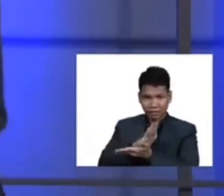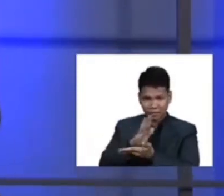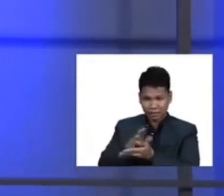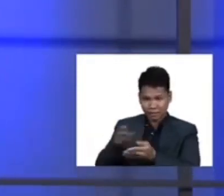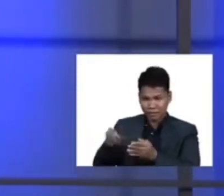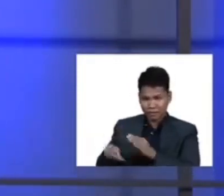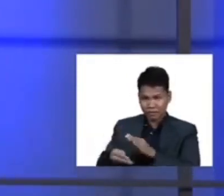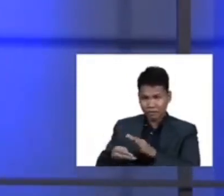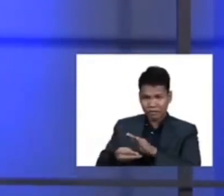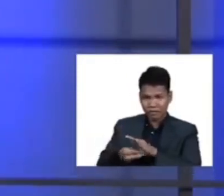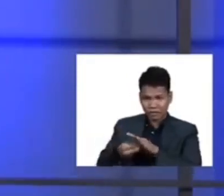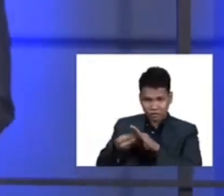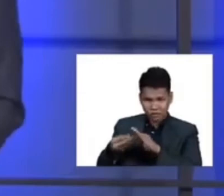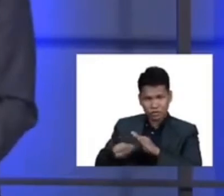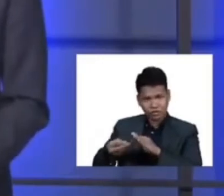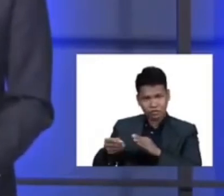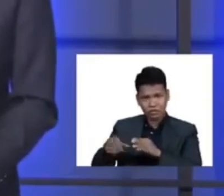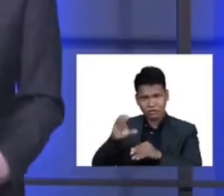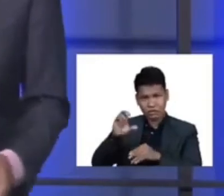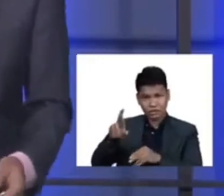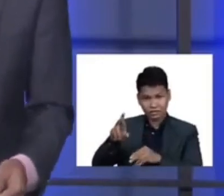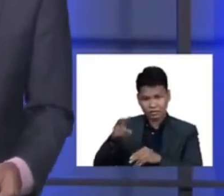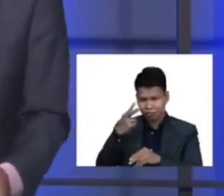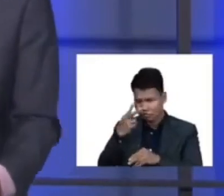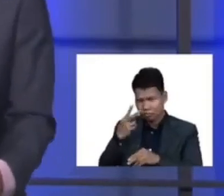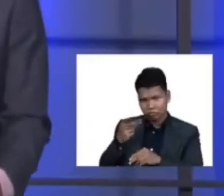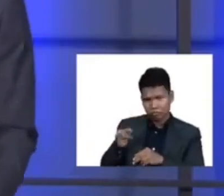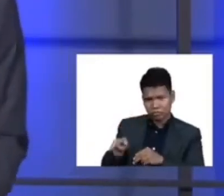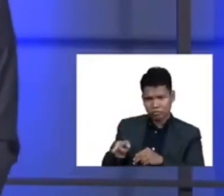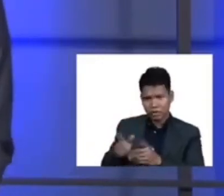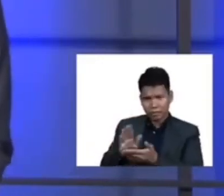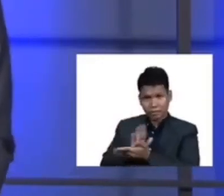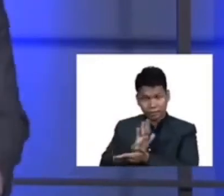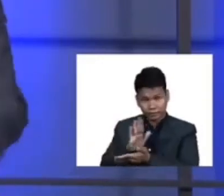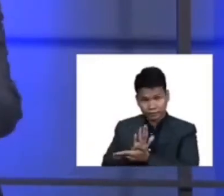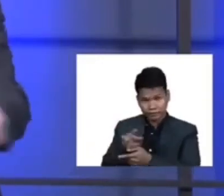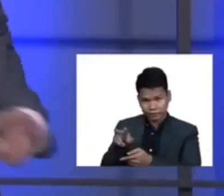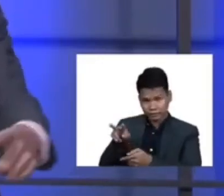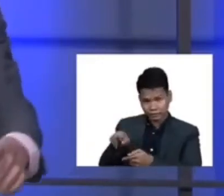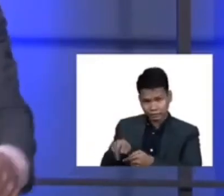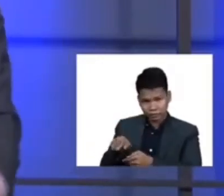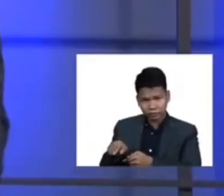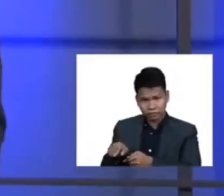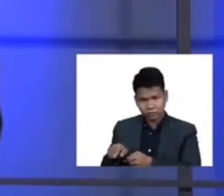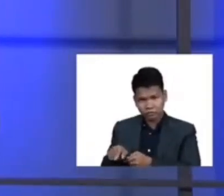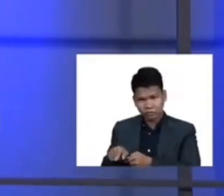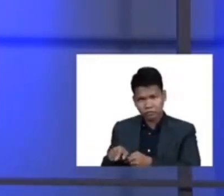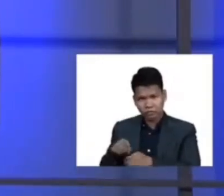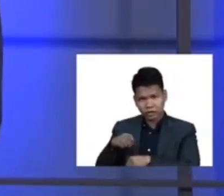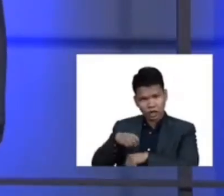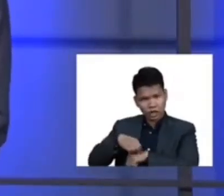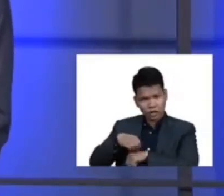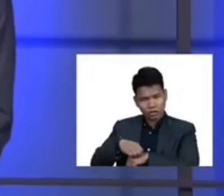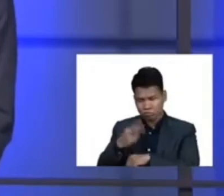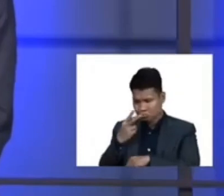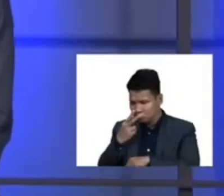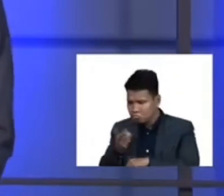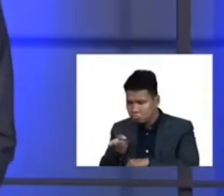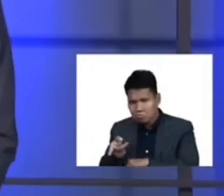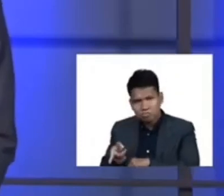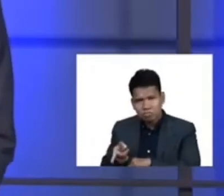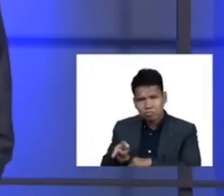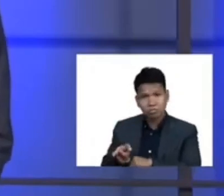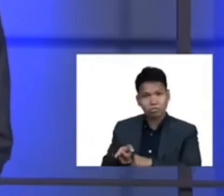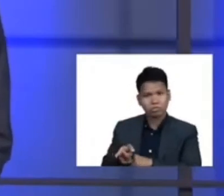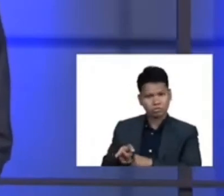sa CR habang linilinisan niya nakita niya ang isang papel na nakasulat ay English at